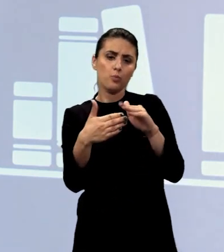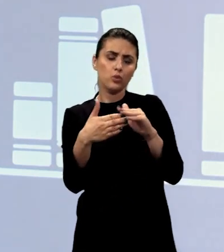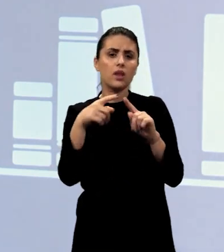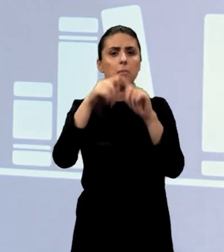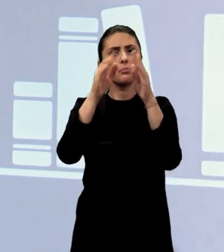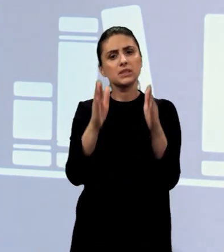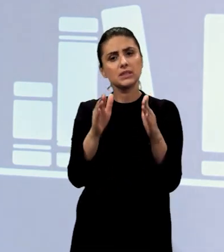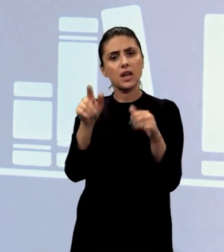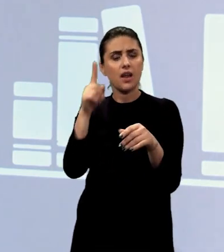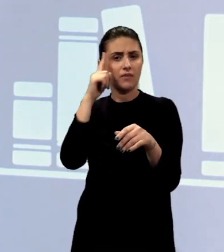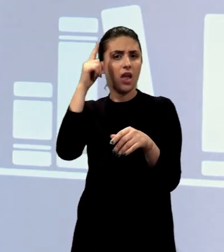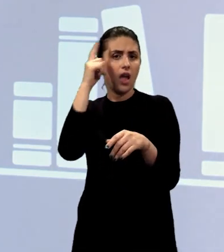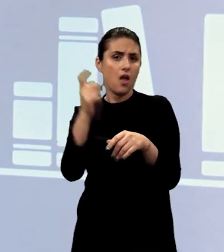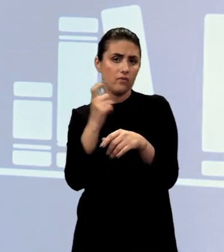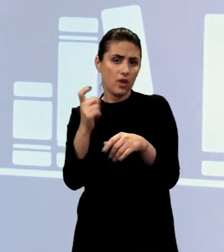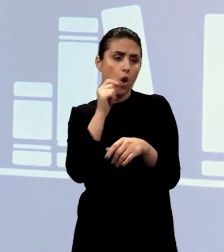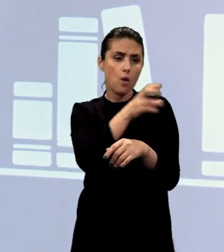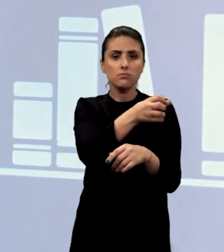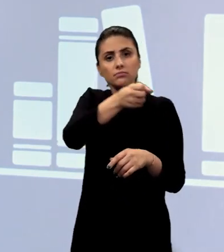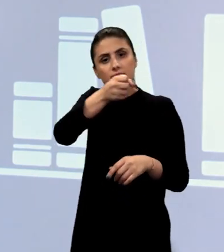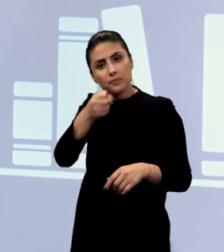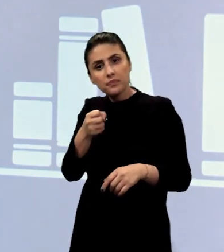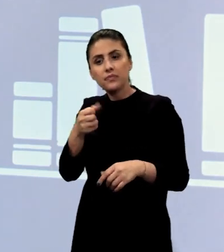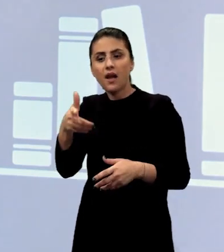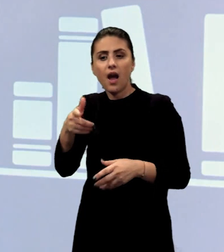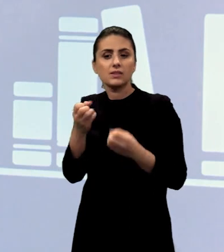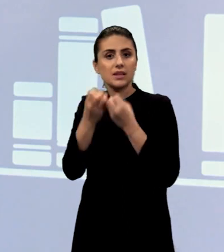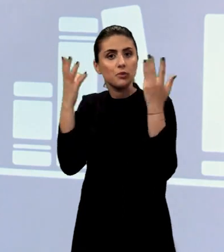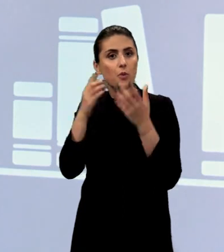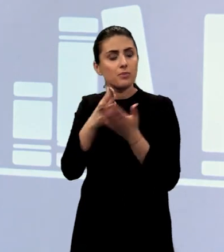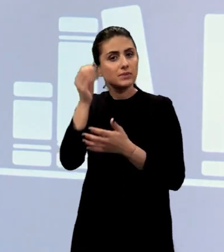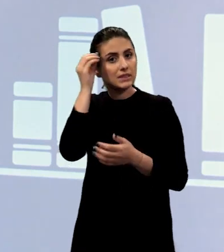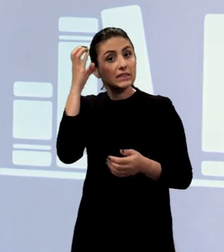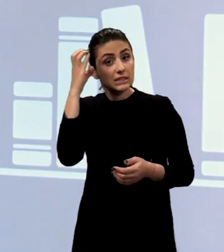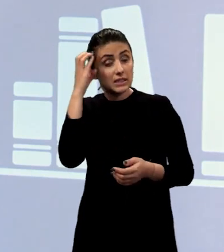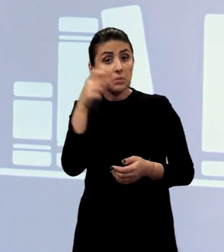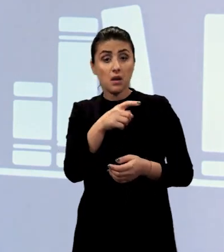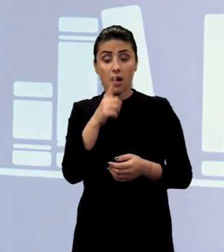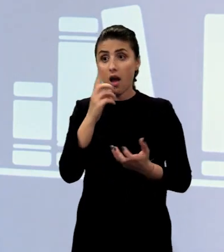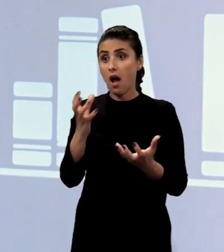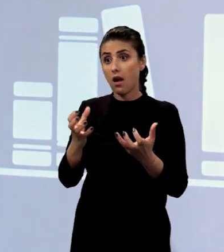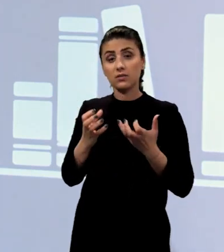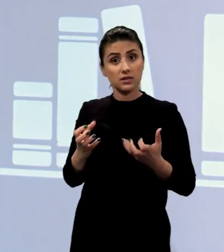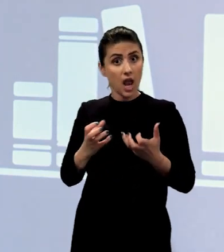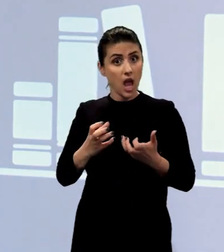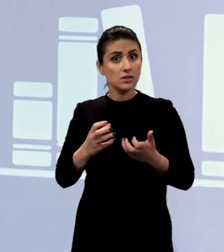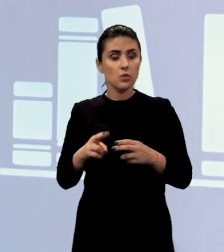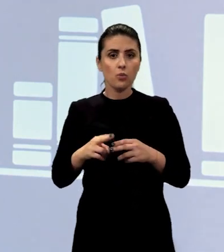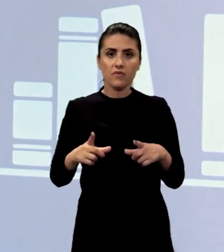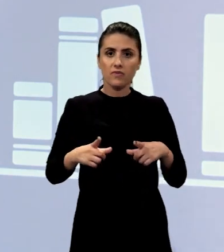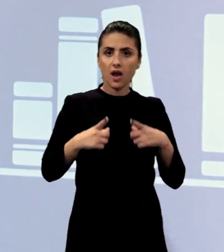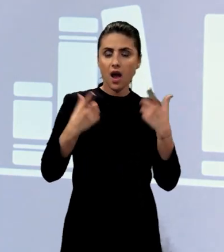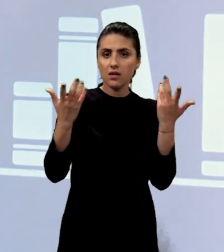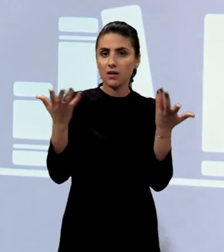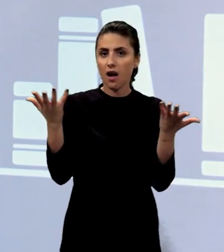religioasă evreiască care păzea sabatul. L-a atras atmosfera și sensul pe care